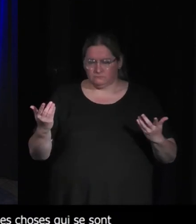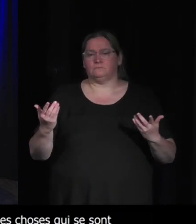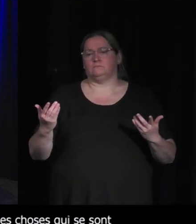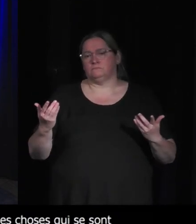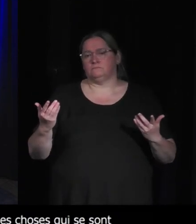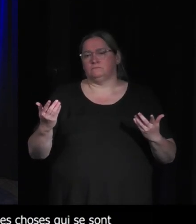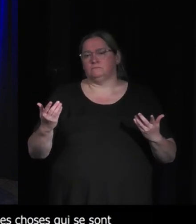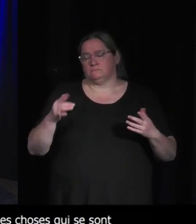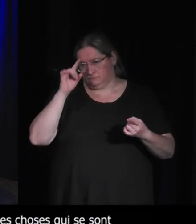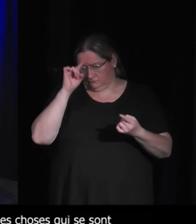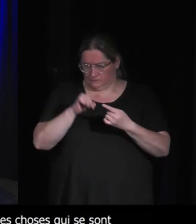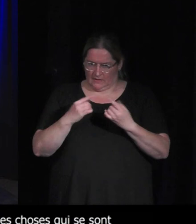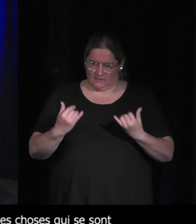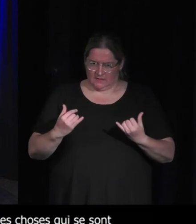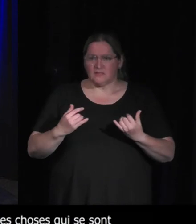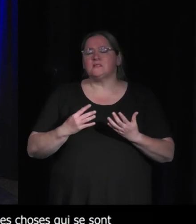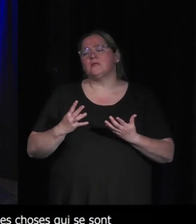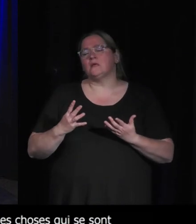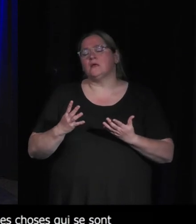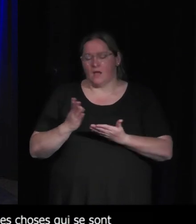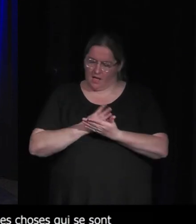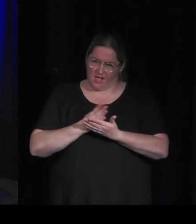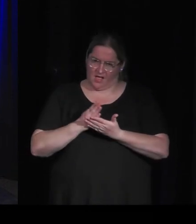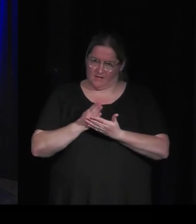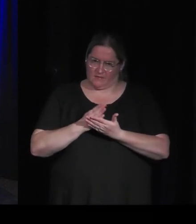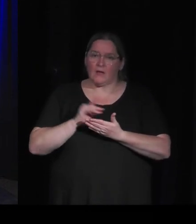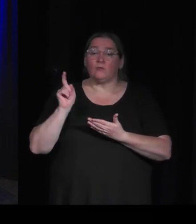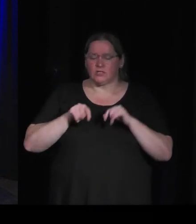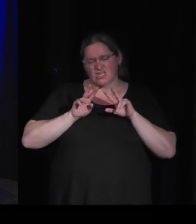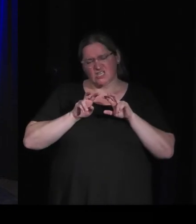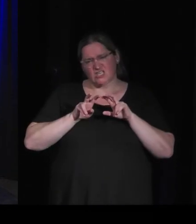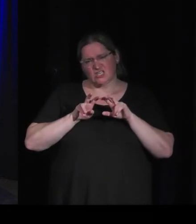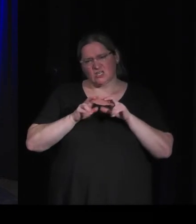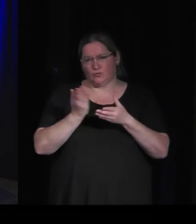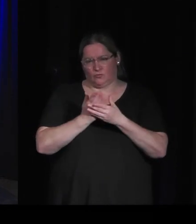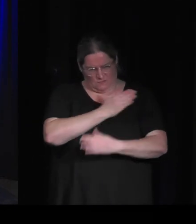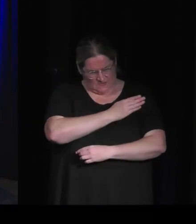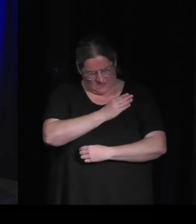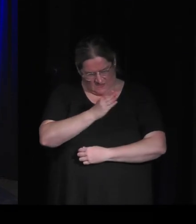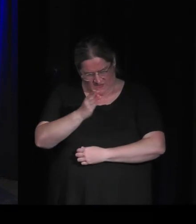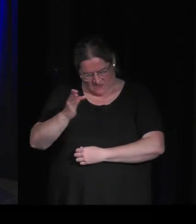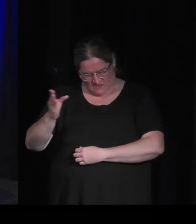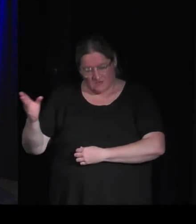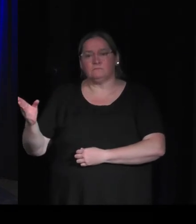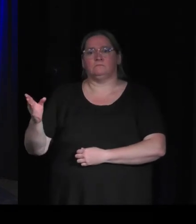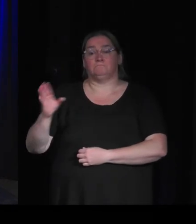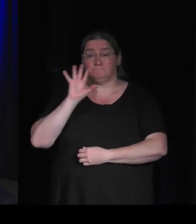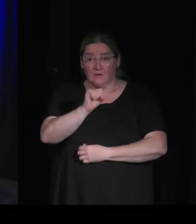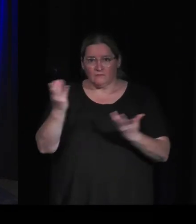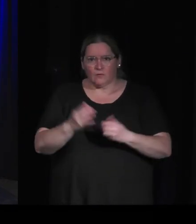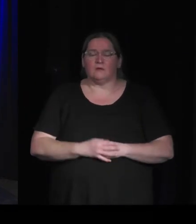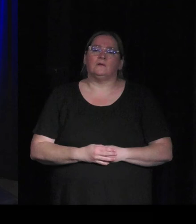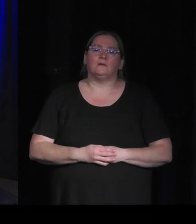qui sont que seuls les pur gamers connaissent par cœur j'ai eu l'impression effectivement que la figure de l'animal